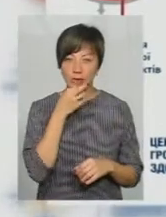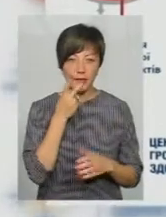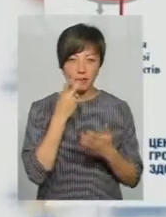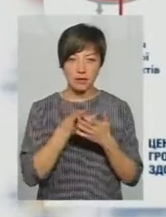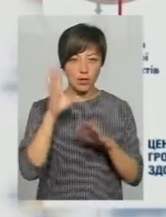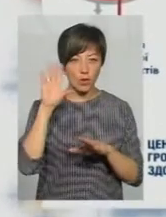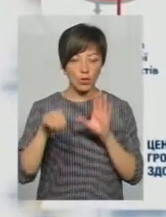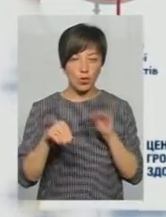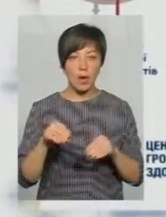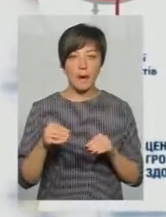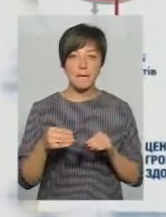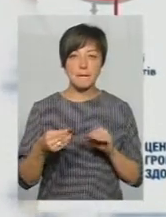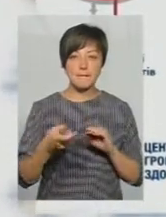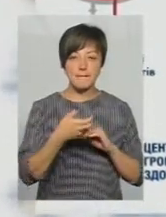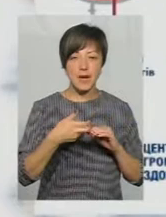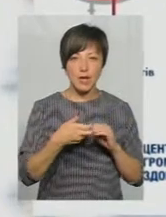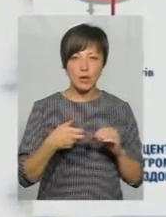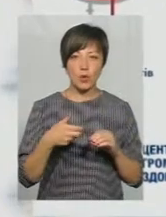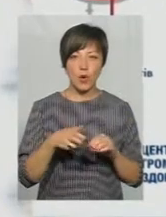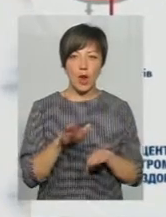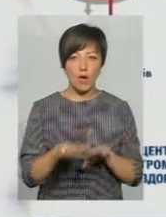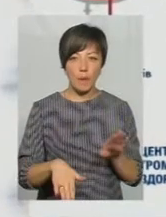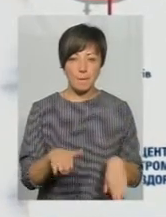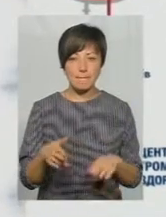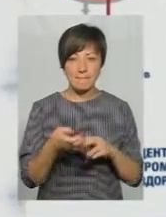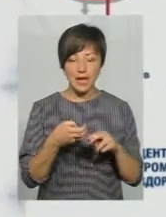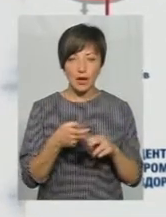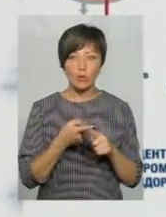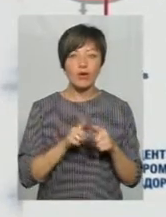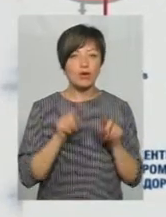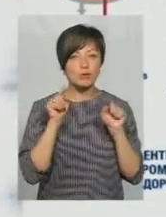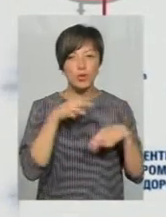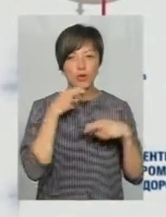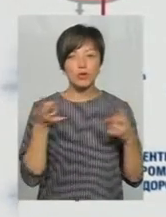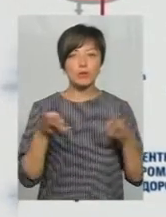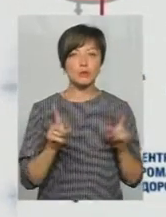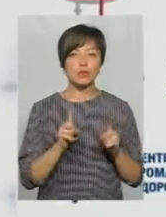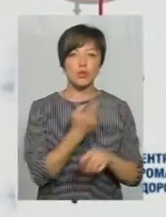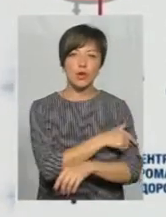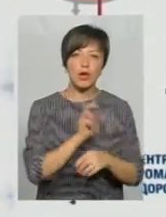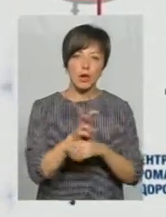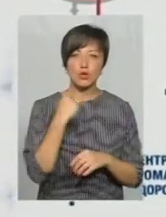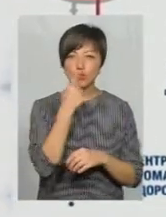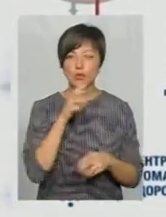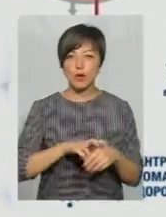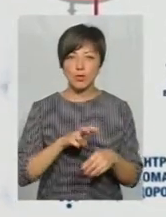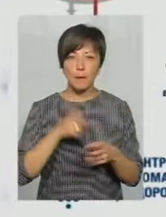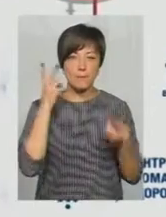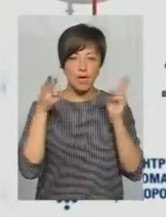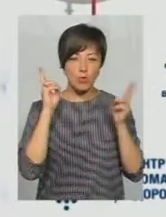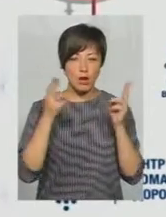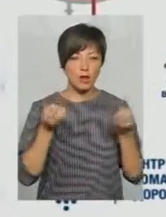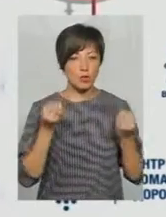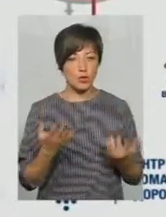звертають на це уваги, манікюр, педікюр. А на що люди мали б звернути увагу, коли йдуть до лікарні, до стоматолога, до перукаря,